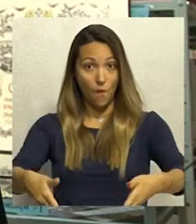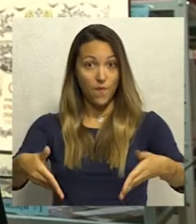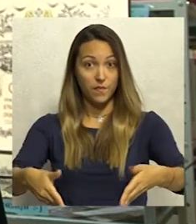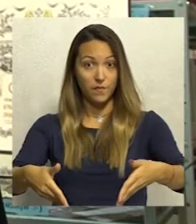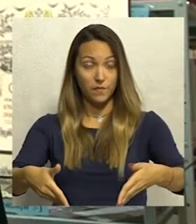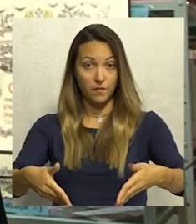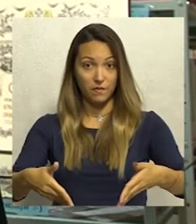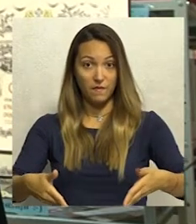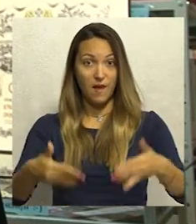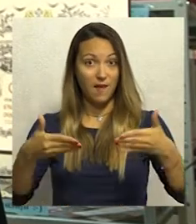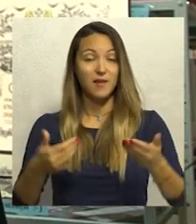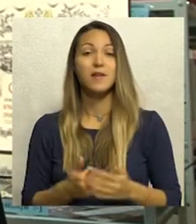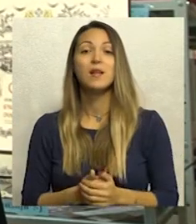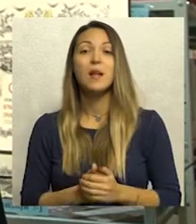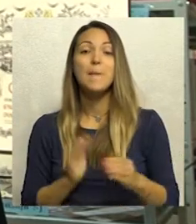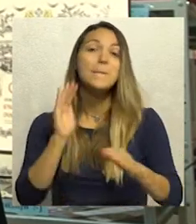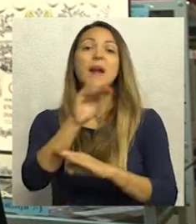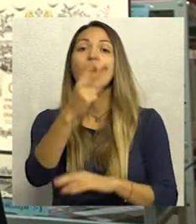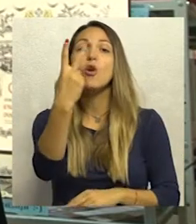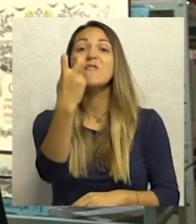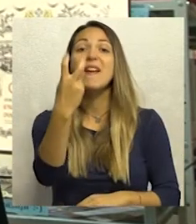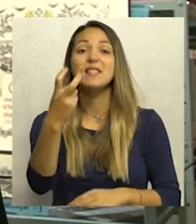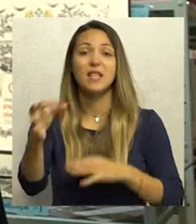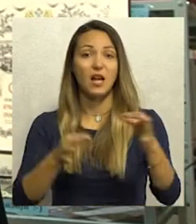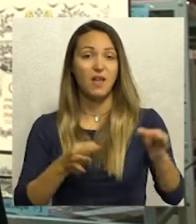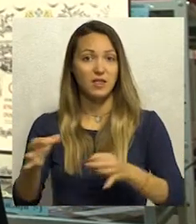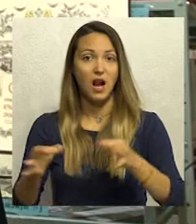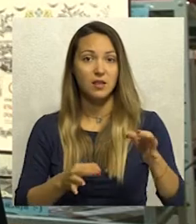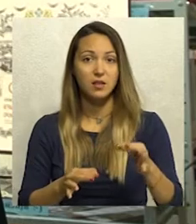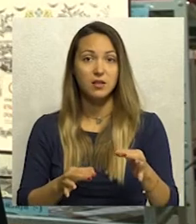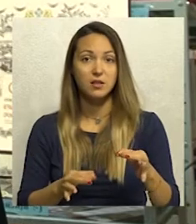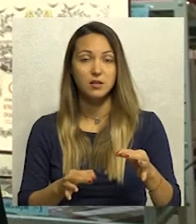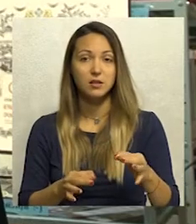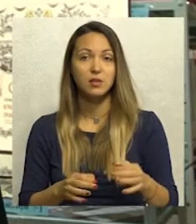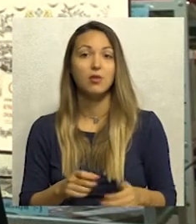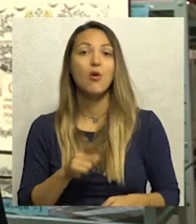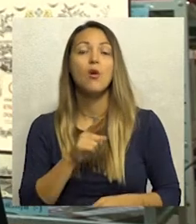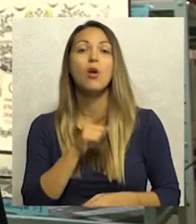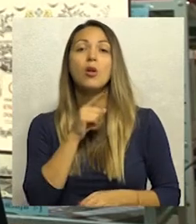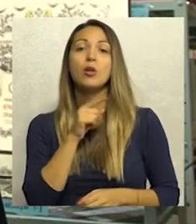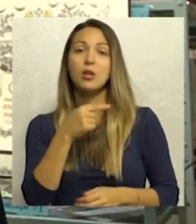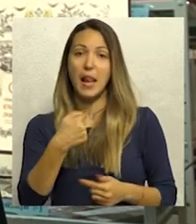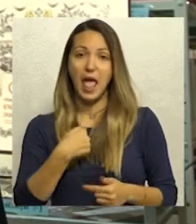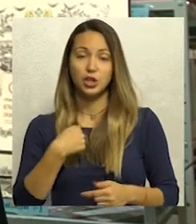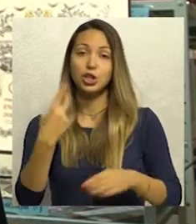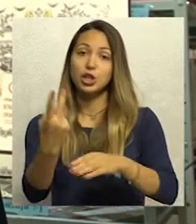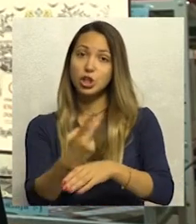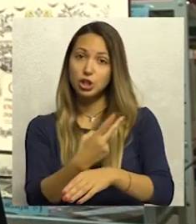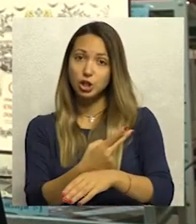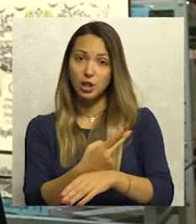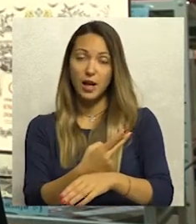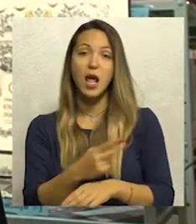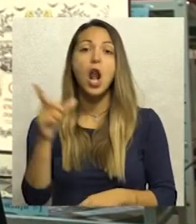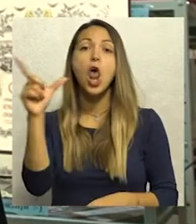obraćamo, na preko 200 kvadrata, koji samo svedoči da naša država, u ovom slučaju